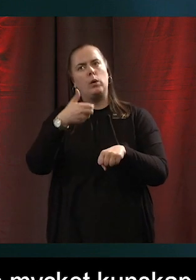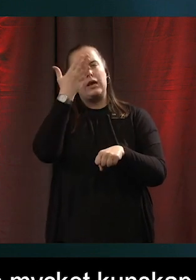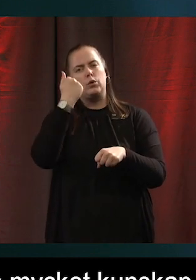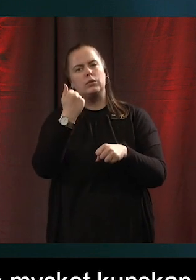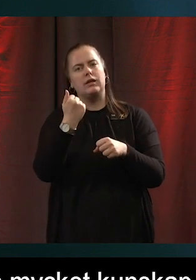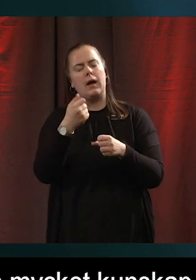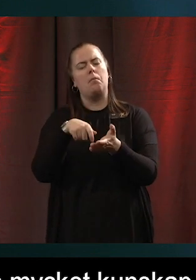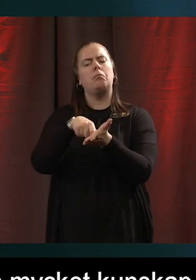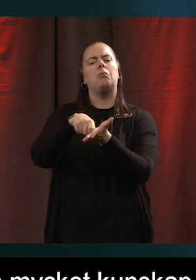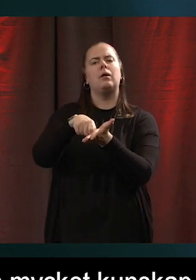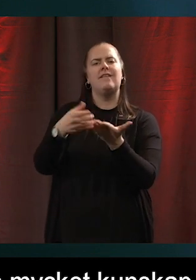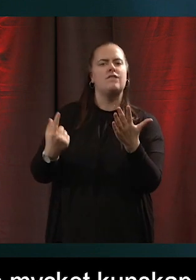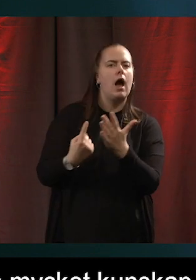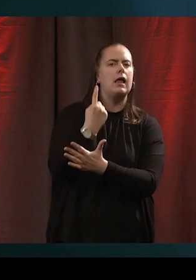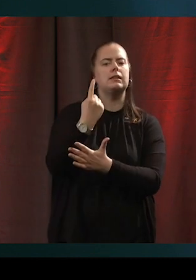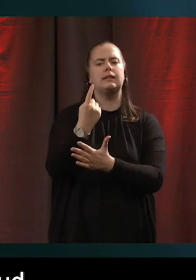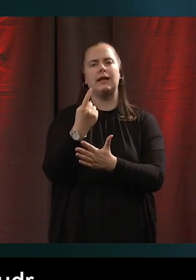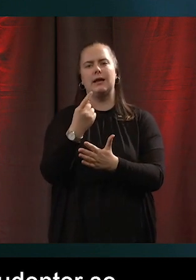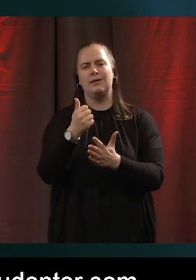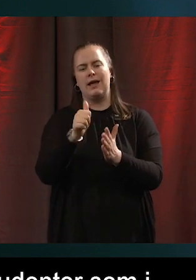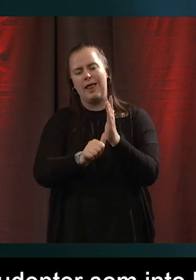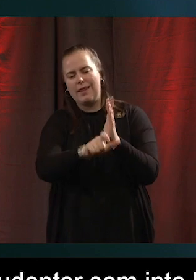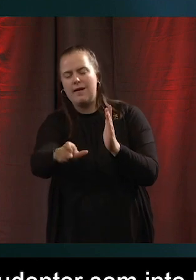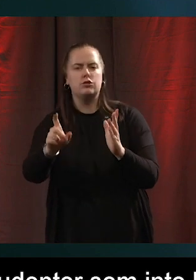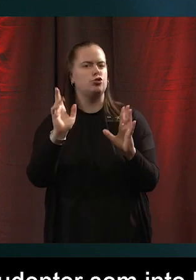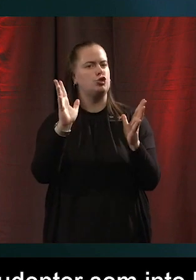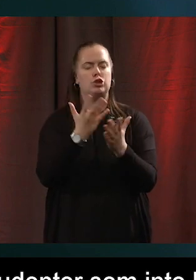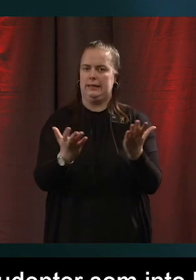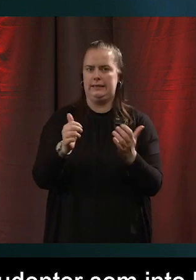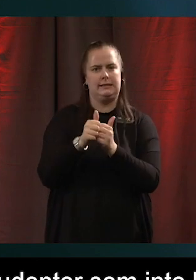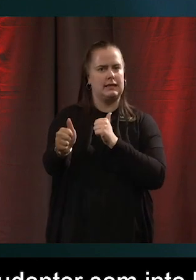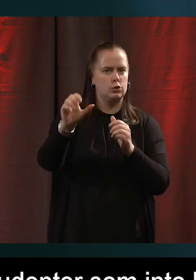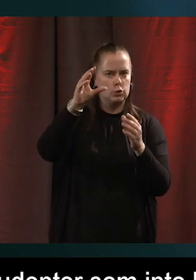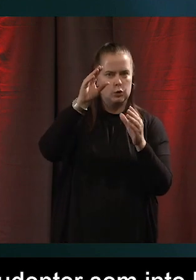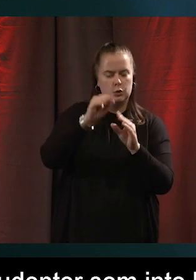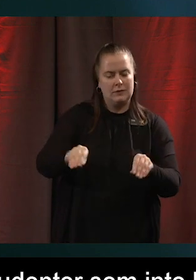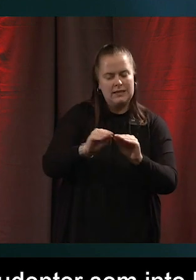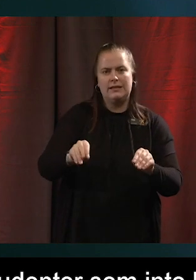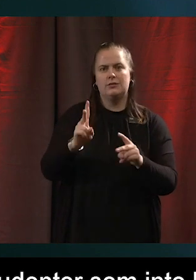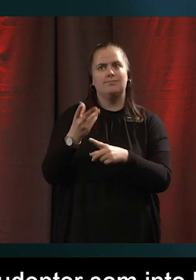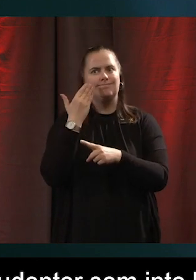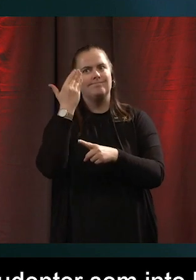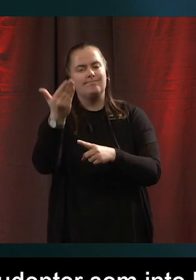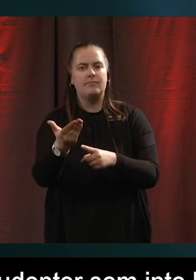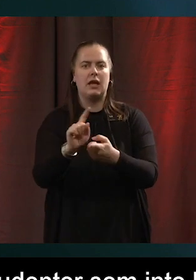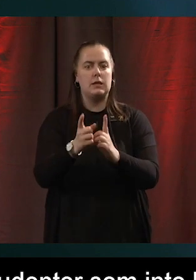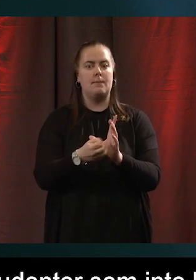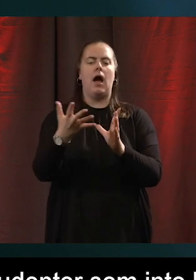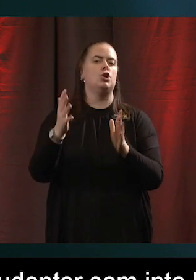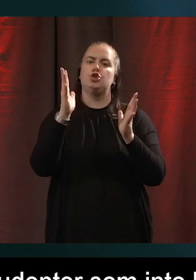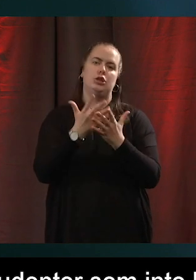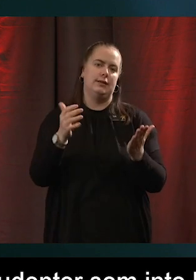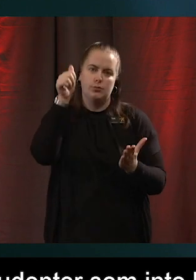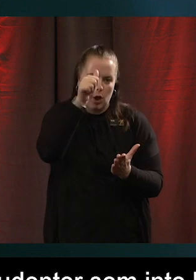studenterna som inte klarar distansundervisning. Som därmed inte kommer kanske att klara gymnasiet och som därmed inte kommer att kunna komma in på arbetsmarknaden.